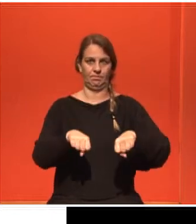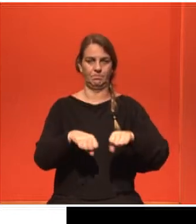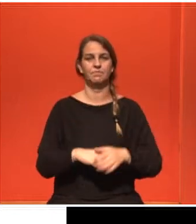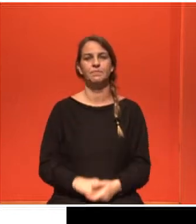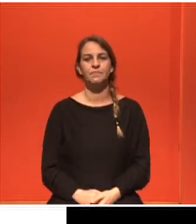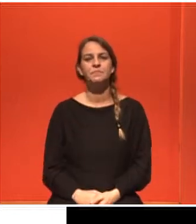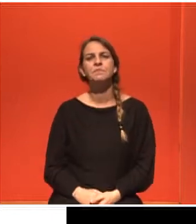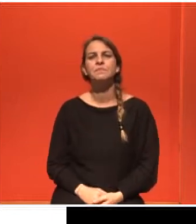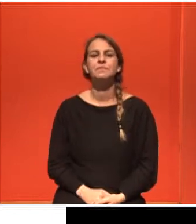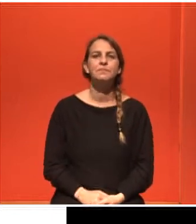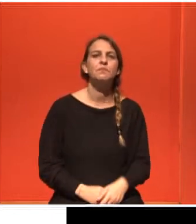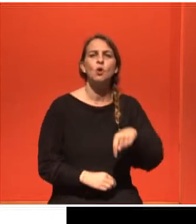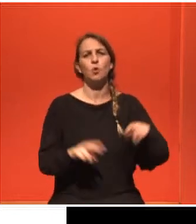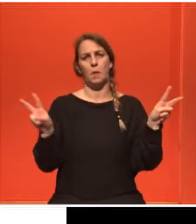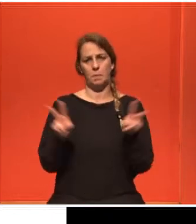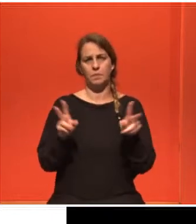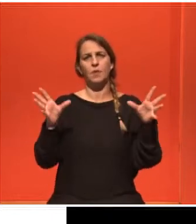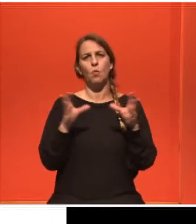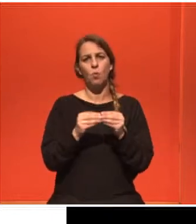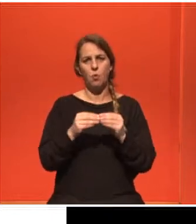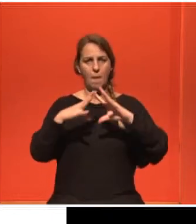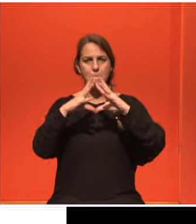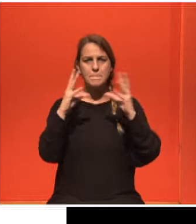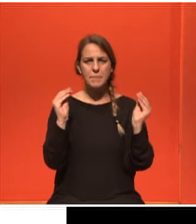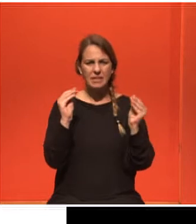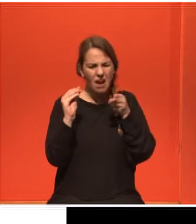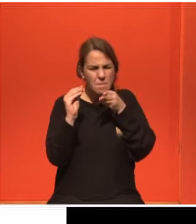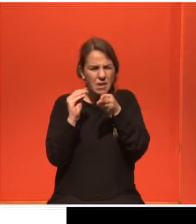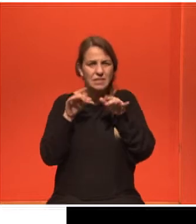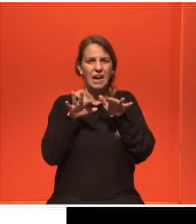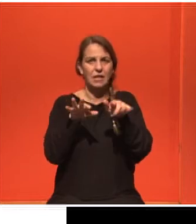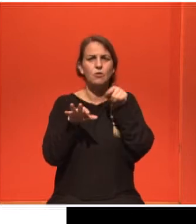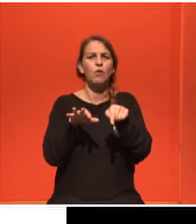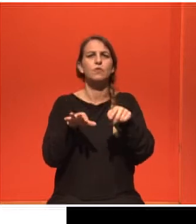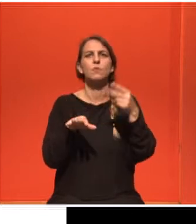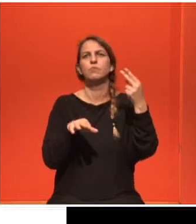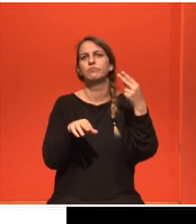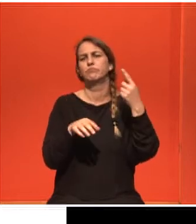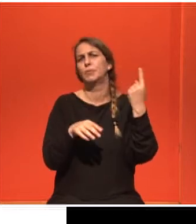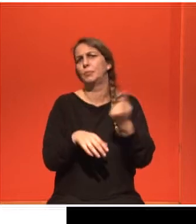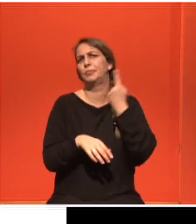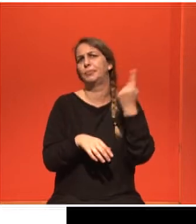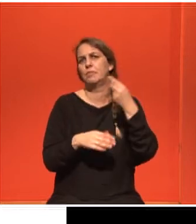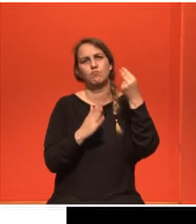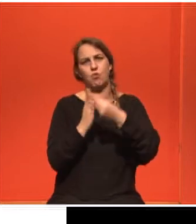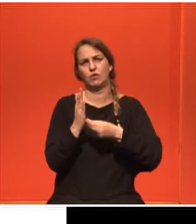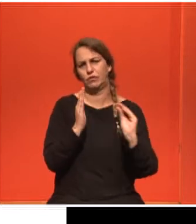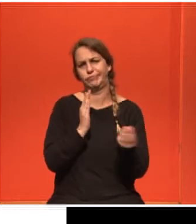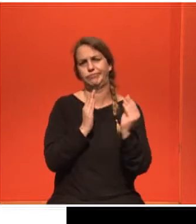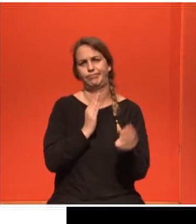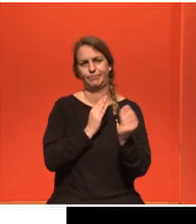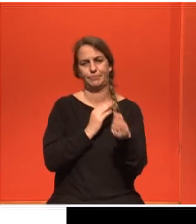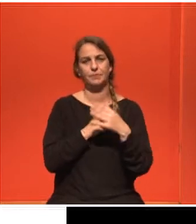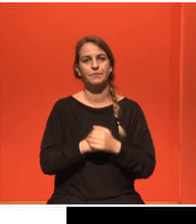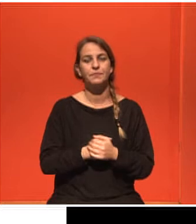Δύο λόγια για τον καρκίνο του ενδομητρίου, που είναι ένας πολύ συχνός γυναικολογικός καρκίνος. Οι βασικές προϋποθέσεις για να